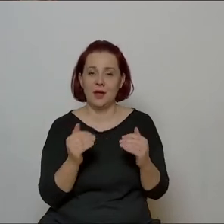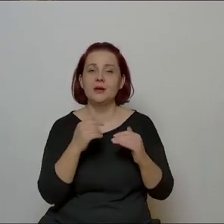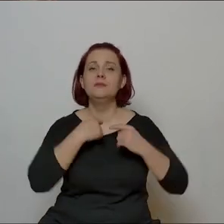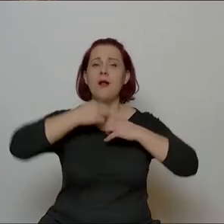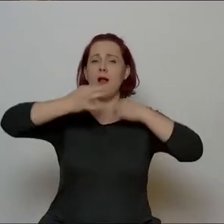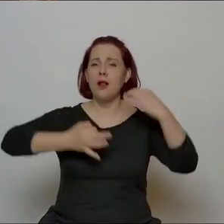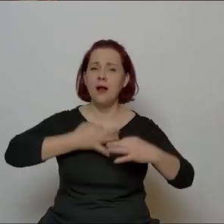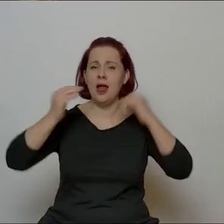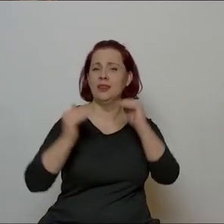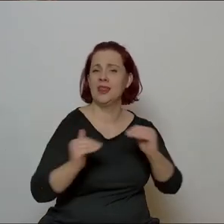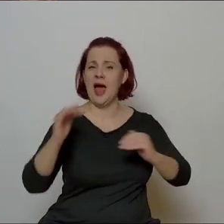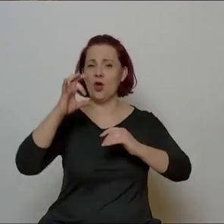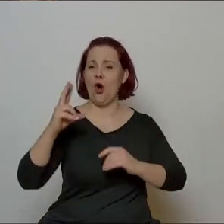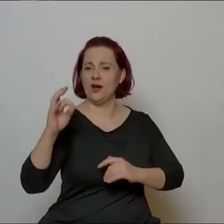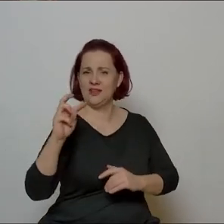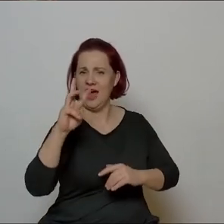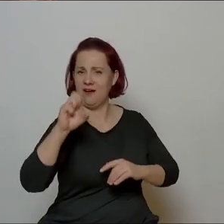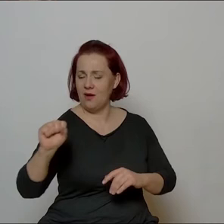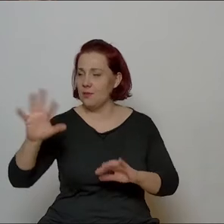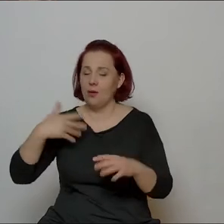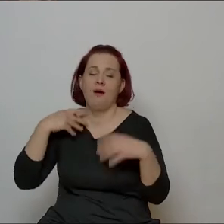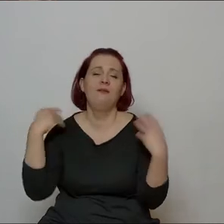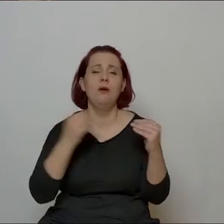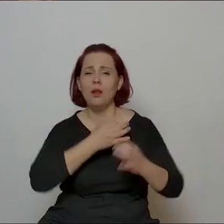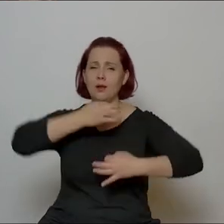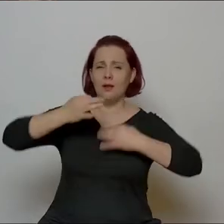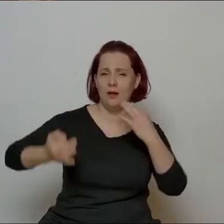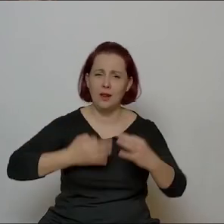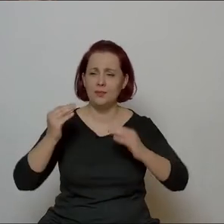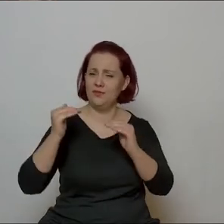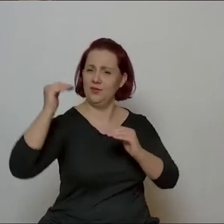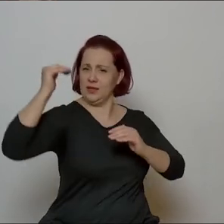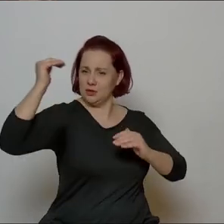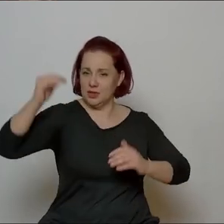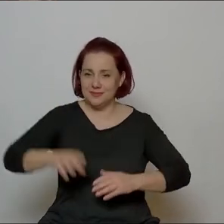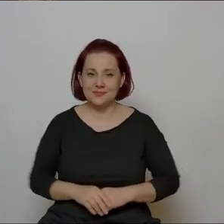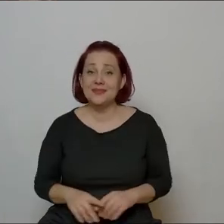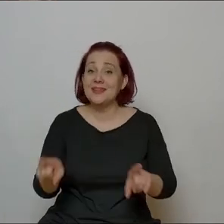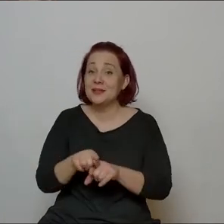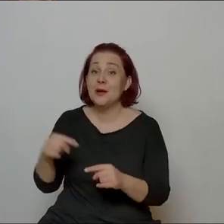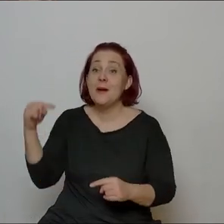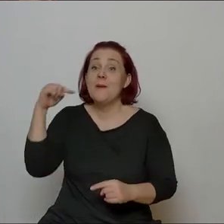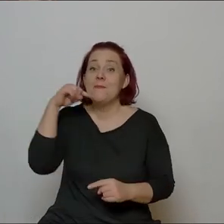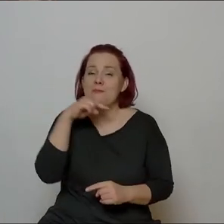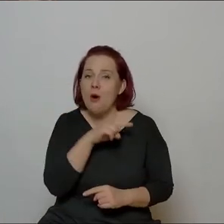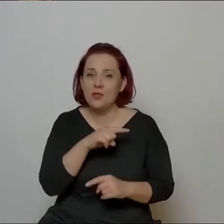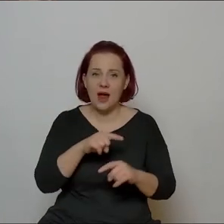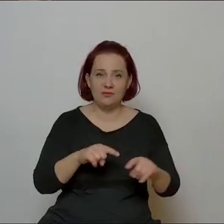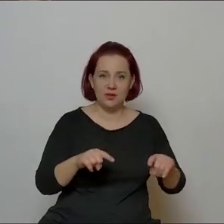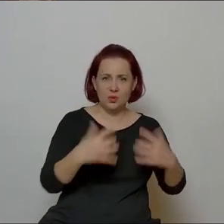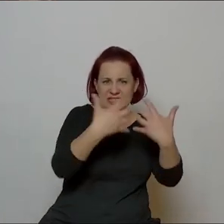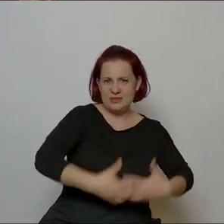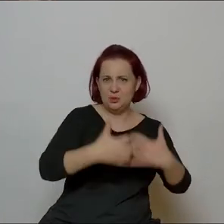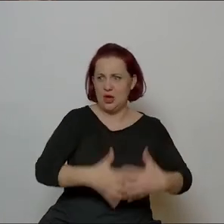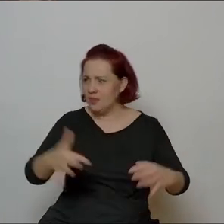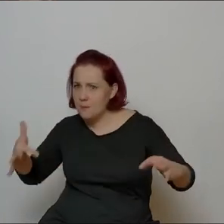które miałbym, to głos przecież, flażoletami wydobywał dwie oktawy wyżej chyba, ale potrafił z tą elektroniką to połączyć w